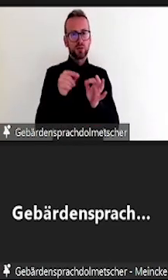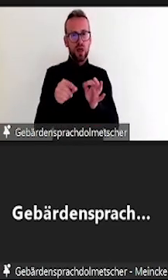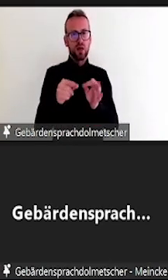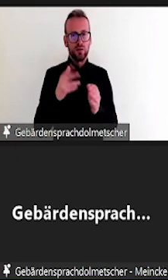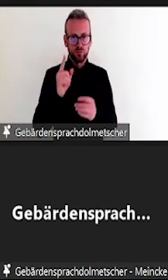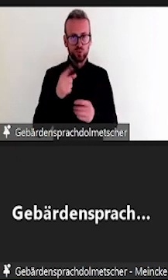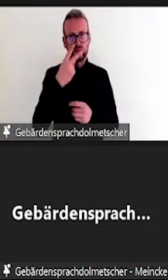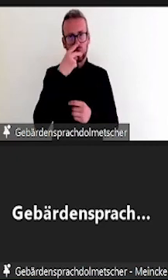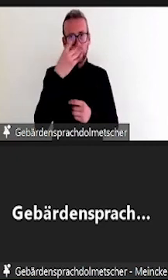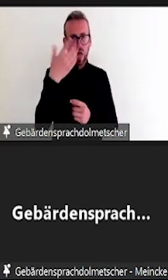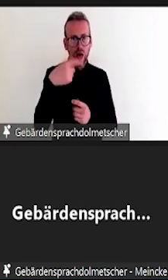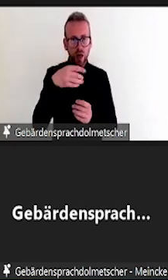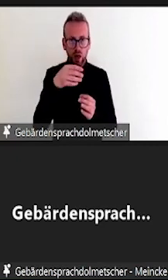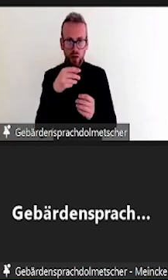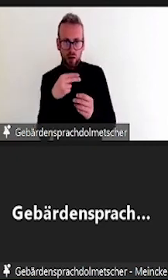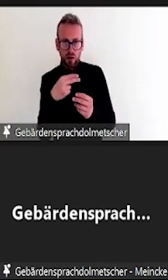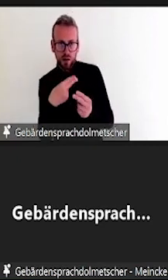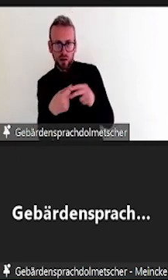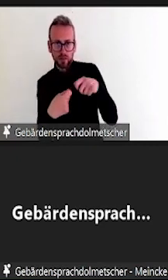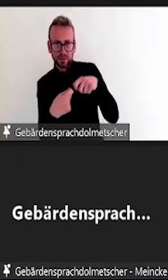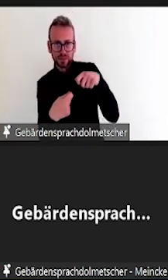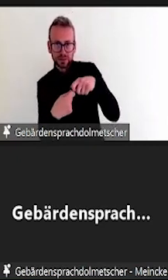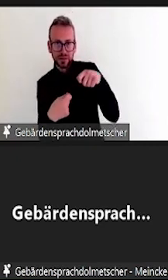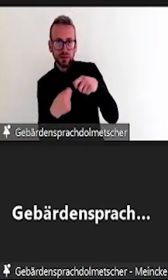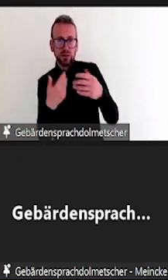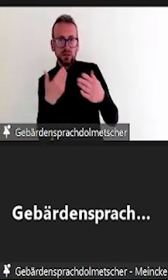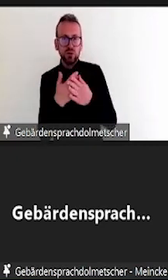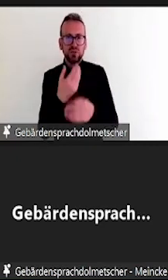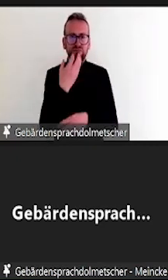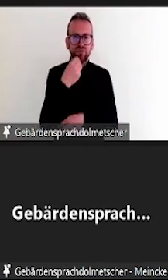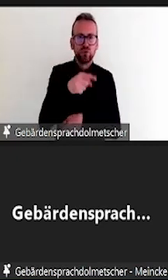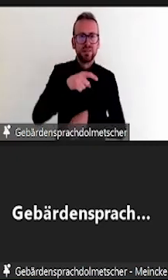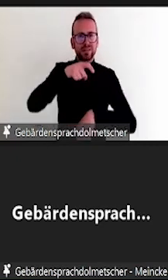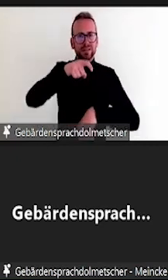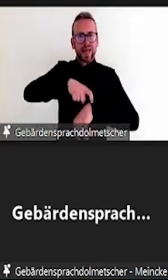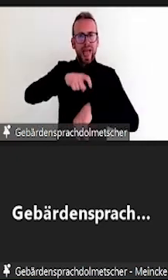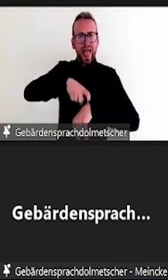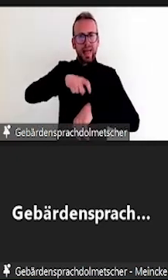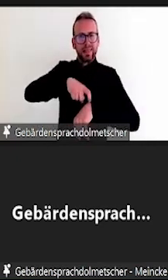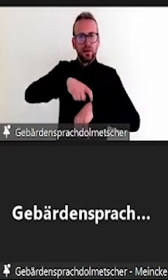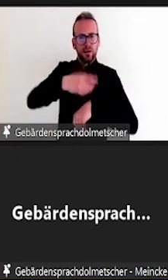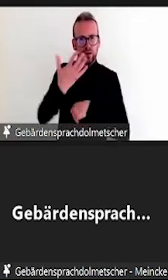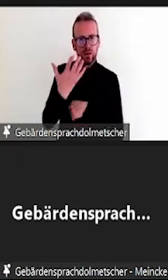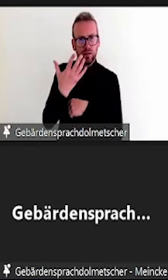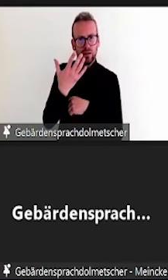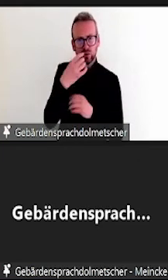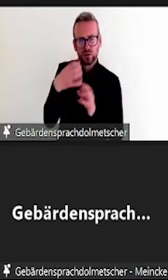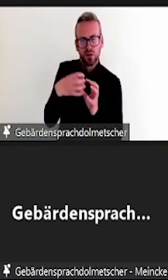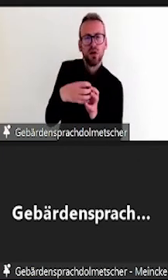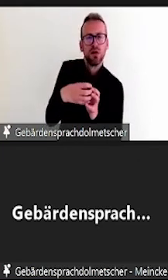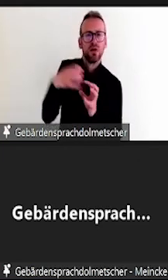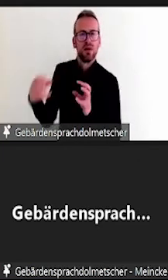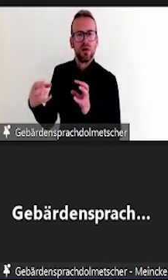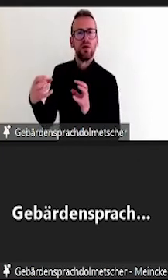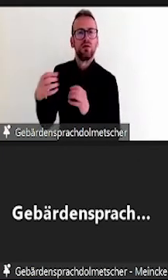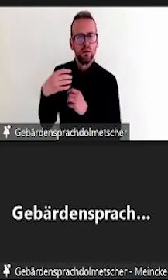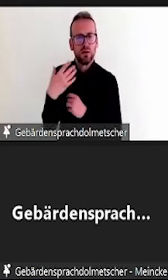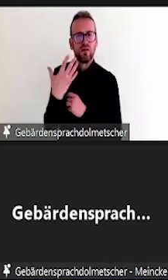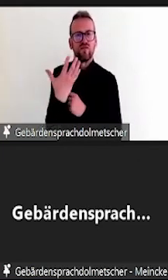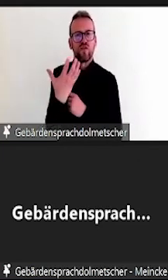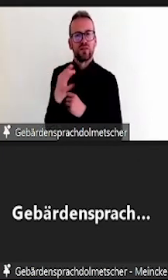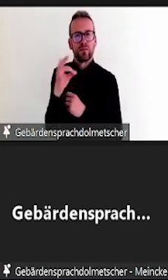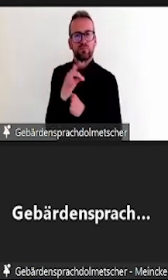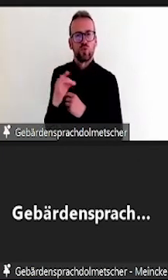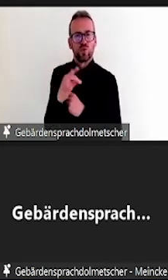Ich würde jetzt noch mal einige ganz typische Maßnahmen des Nachteilsausgleichs aufzählen. Der Klassiker ist